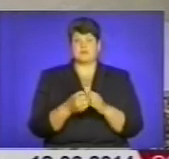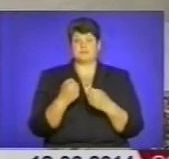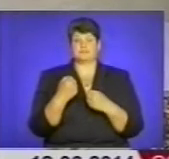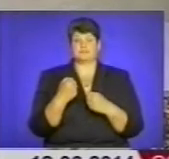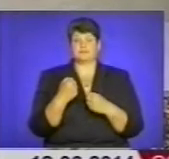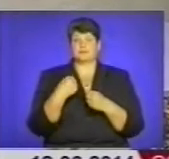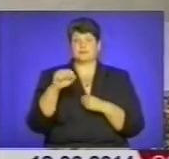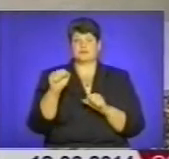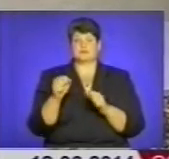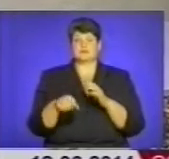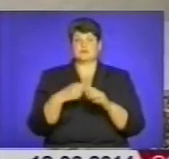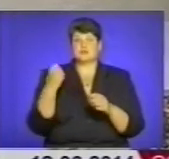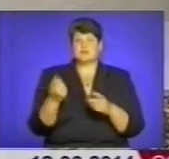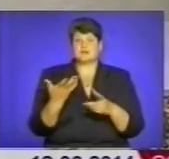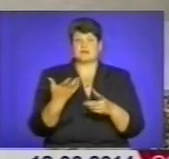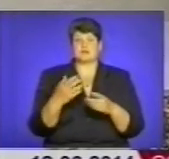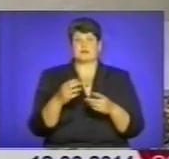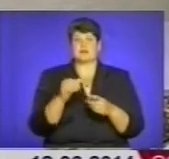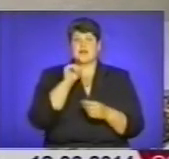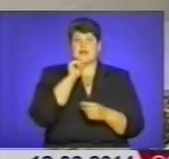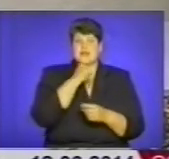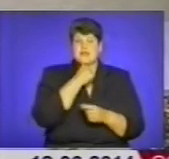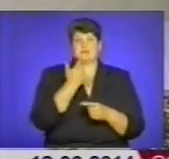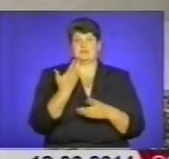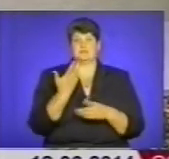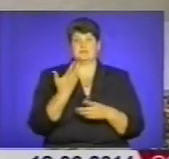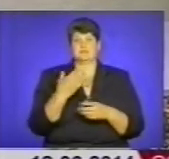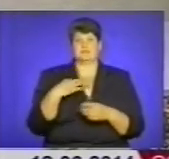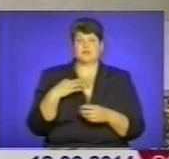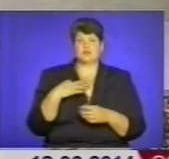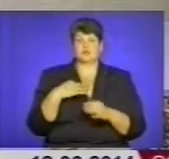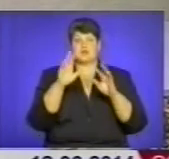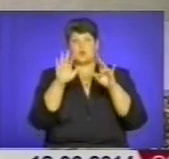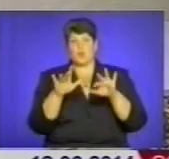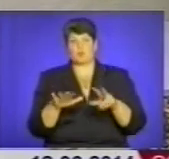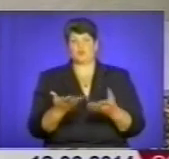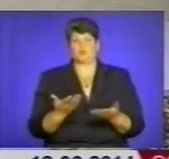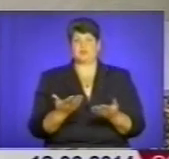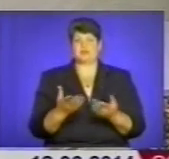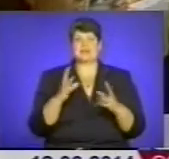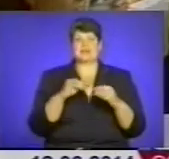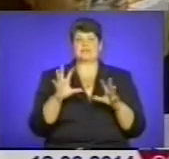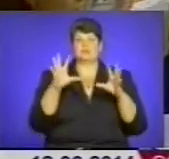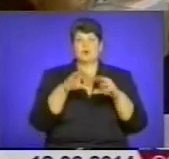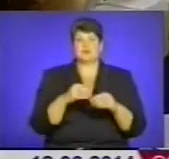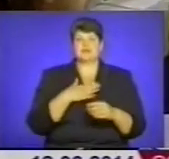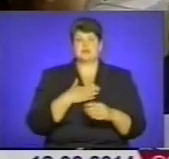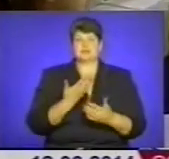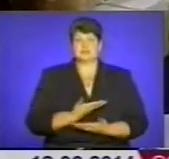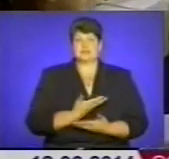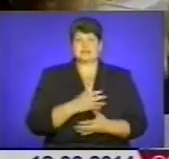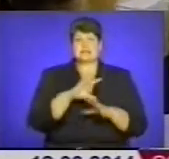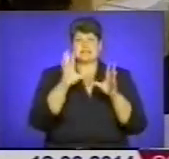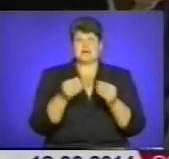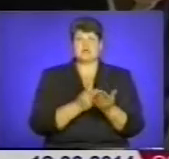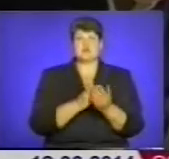злочинності, проблеми подолання лінії, байдужості, комп'ютера, як він заполонює наше життя. Загальна структура профільної